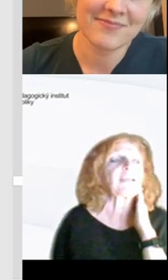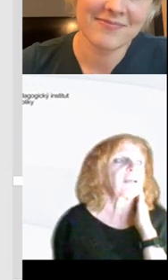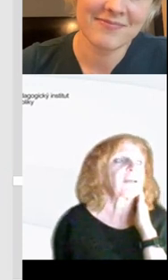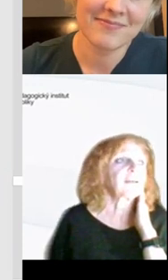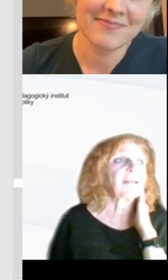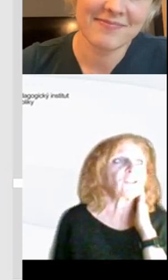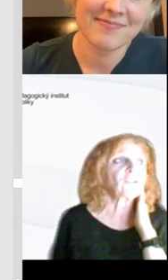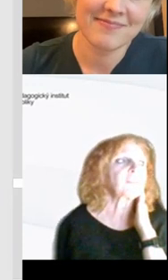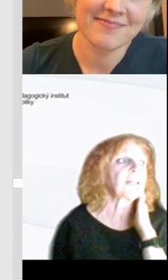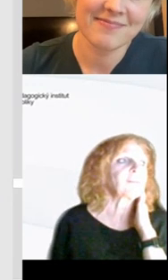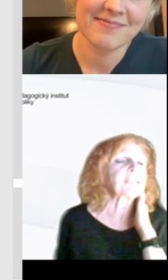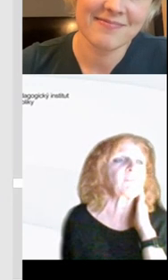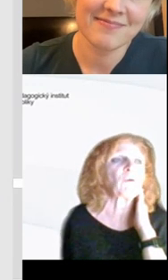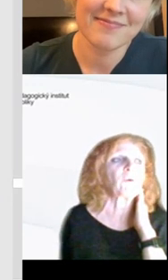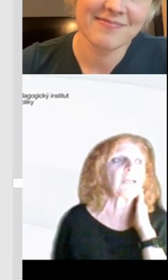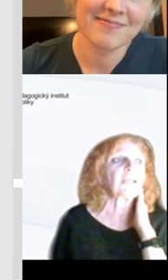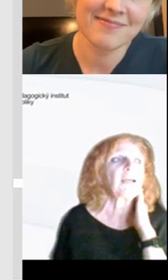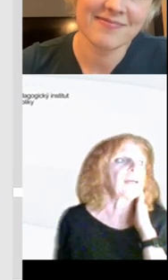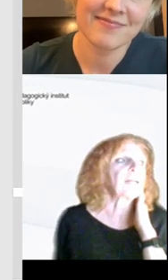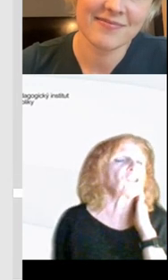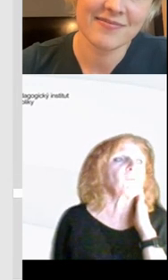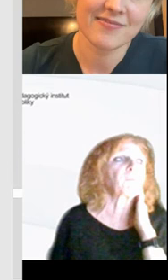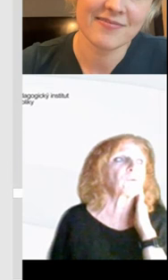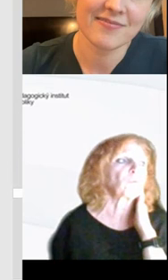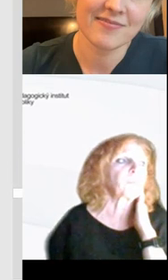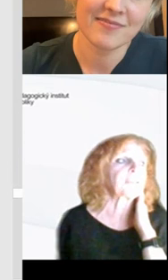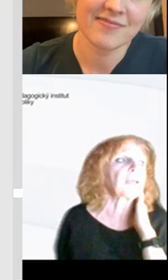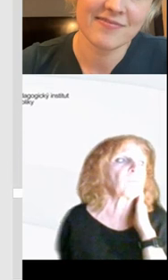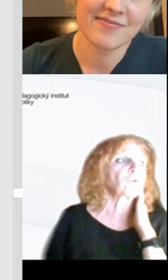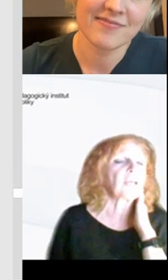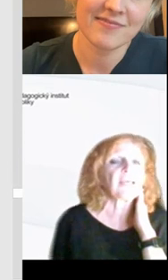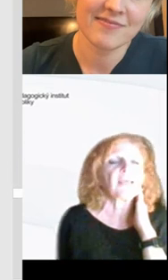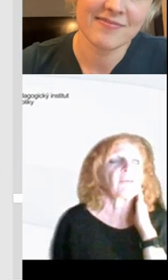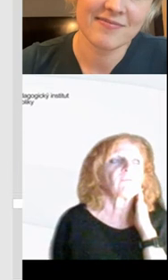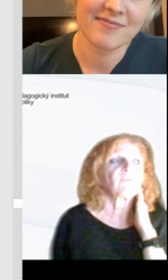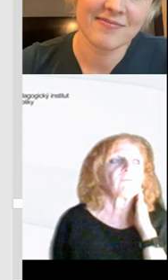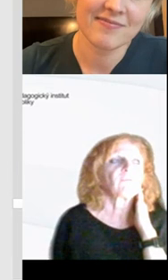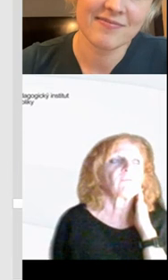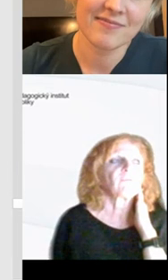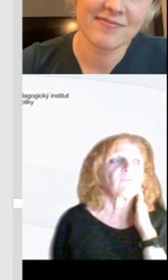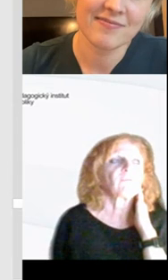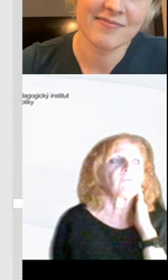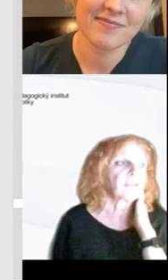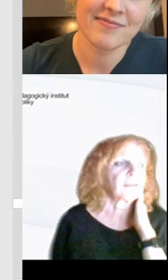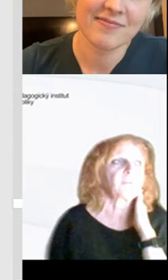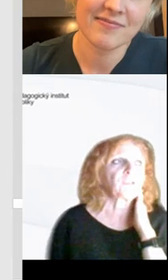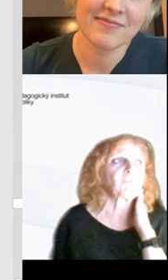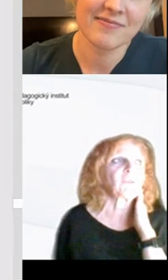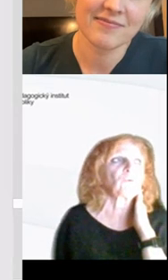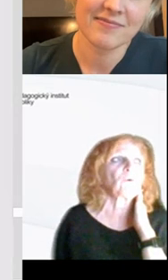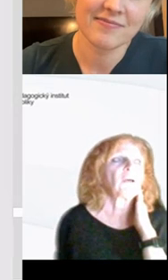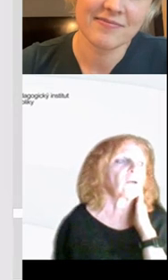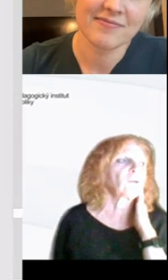inspirovat dalšími vzdělávacími obory a dalšími postupy, které je možné využít v rámci těch